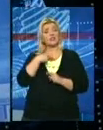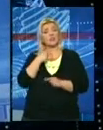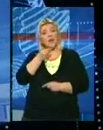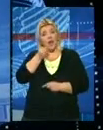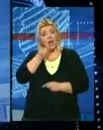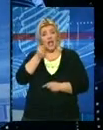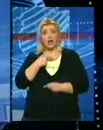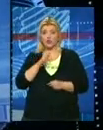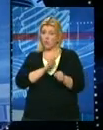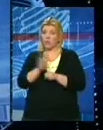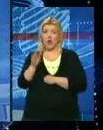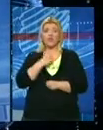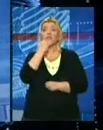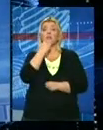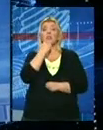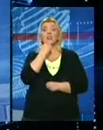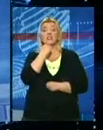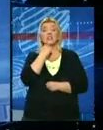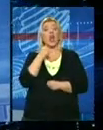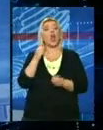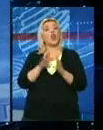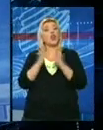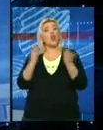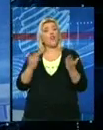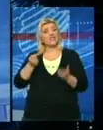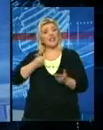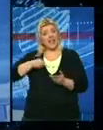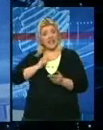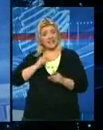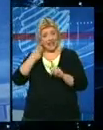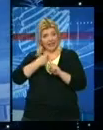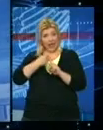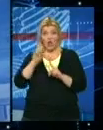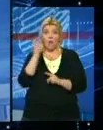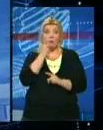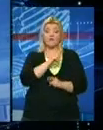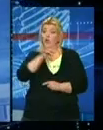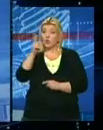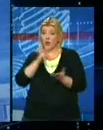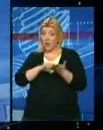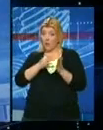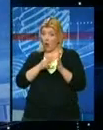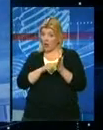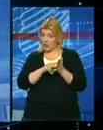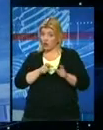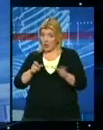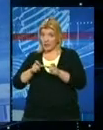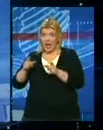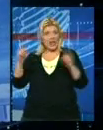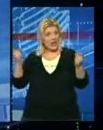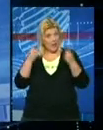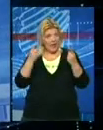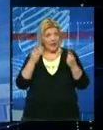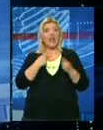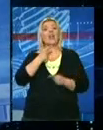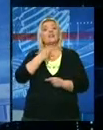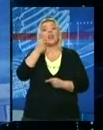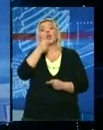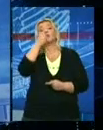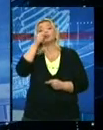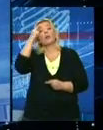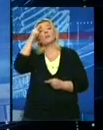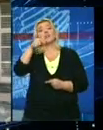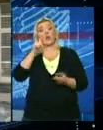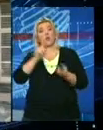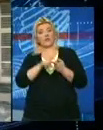ističe da se protivi privatizaciji novinske agencije Tanjug i poziva i druge političke subjekte i medije da se izjasne po